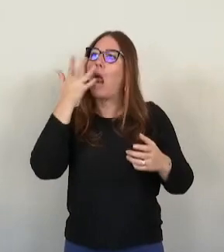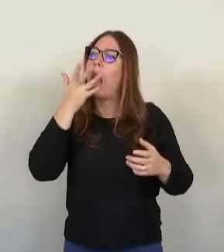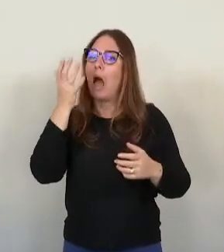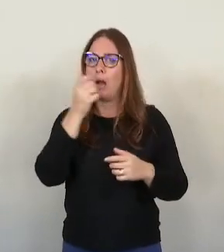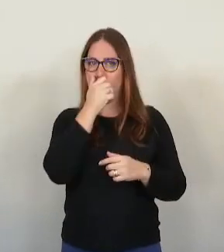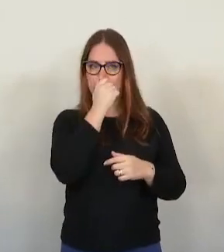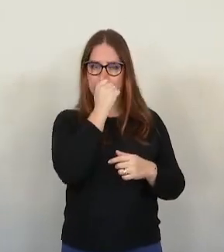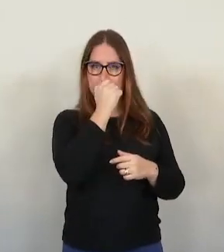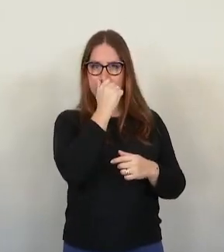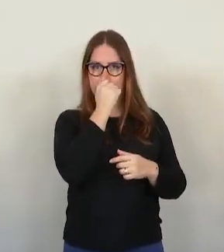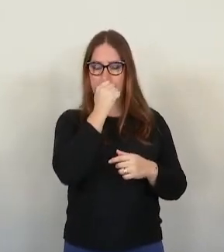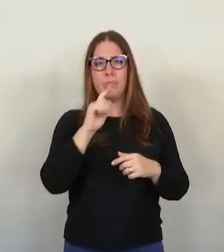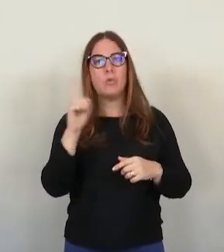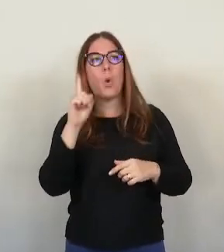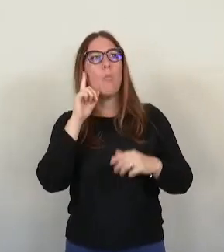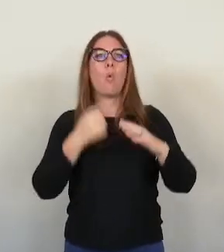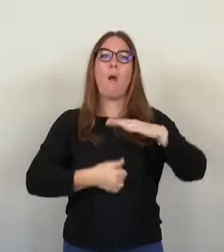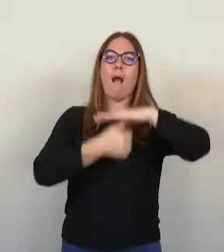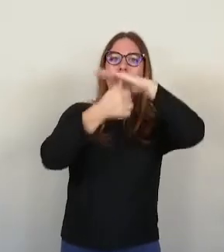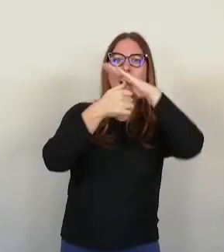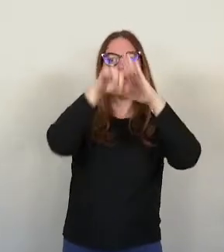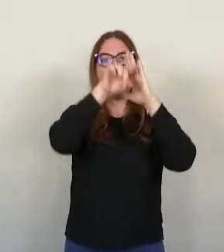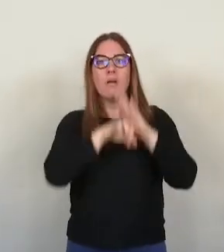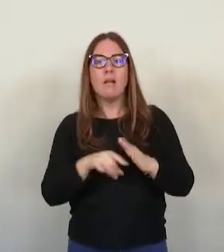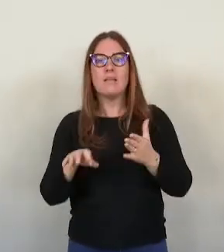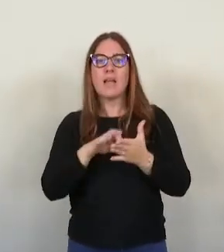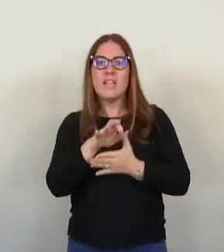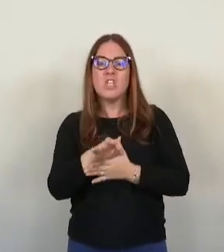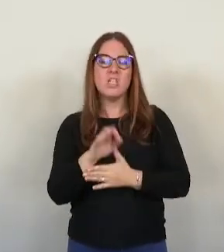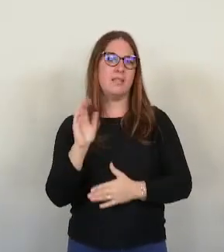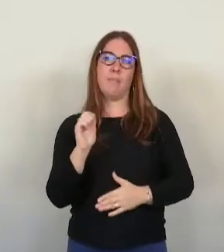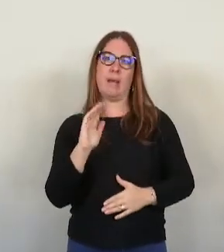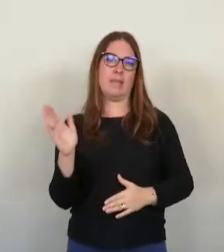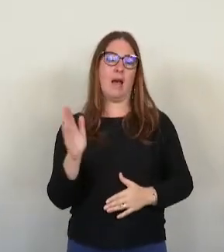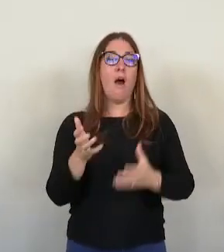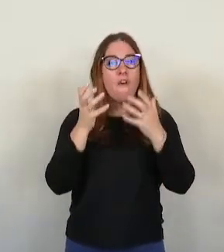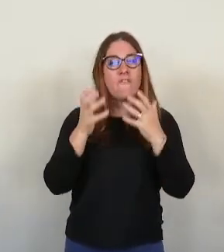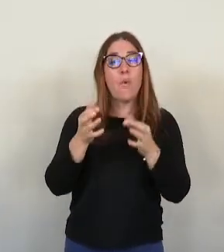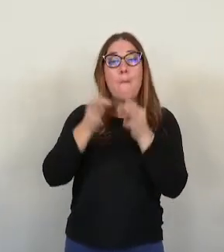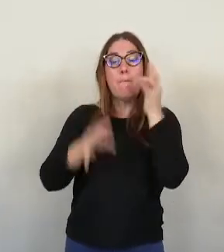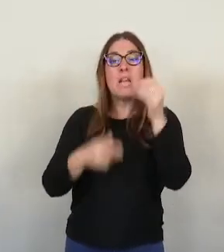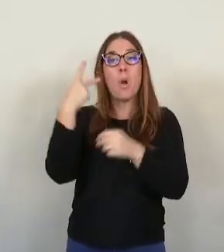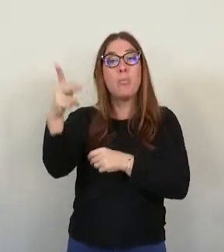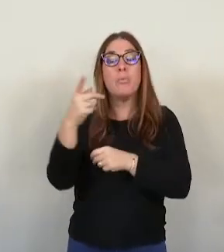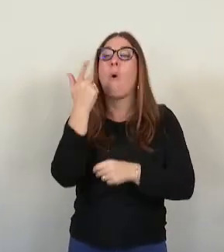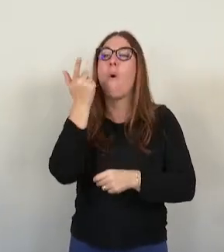à l'aune de vos discours cadres et de vos ébauches de stratégie, mais bien sur votre bilan. Je vous remercie. Merci.